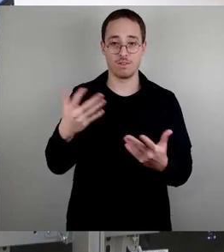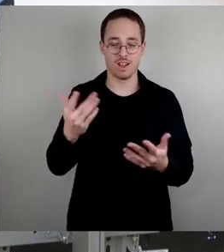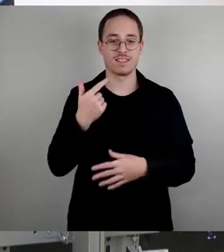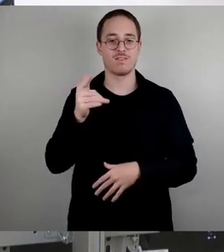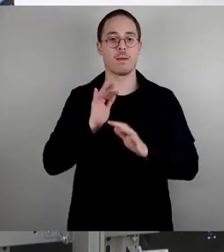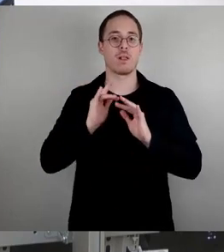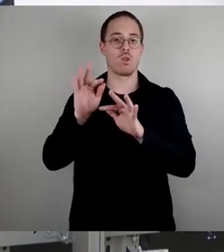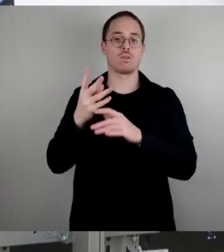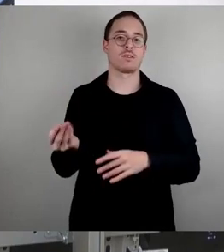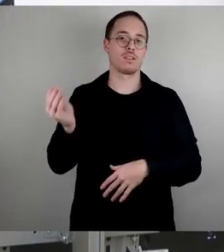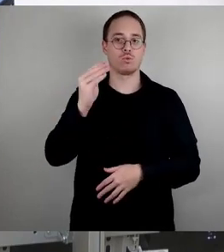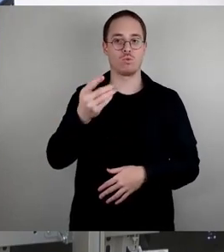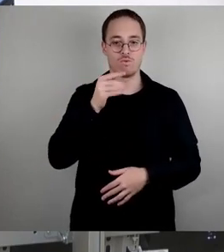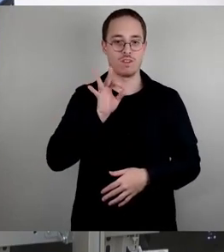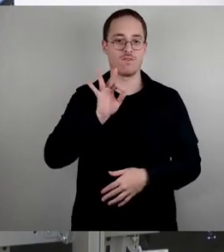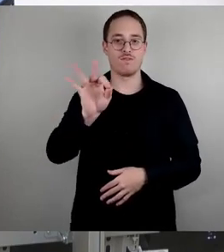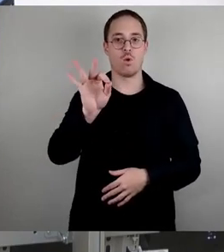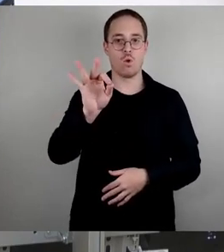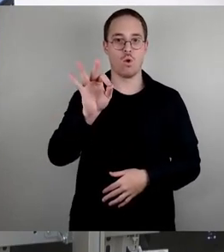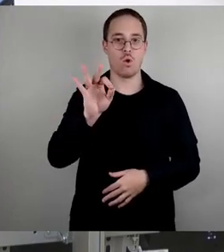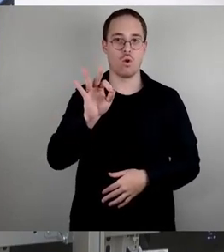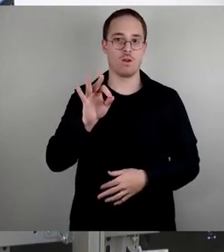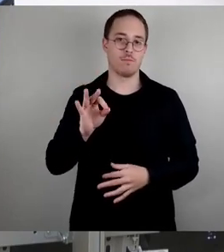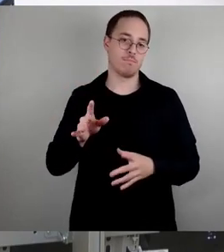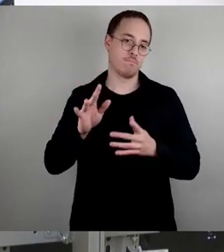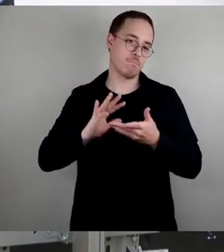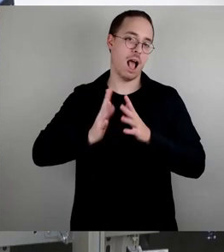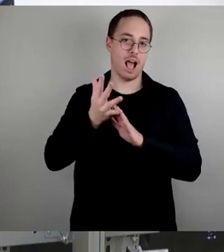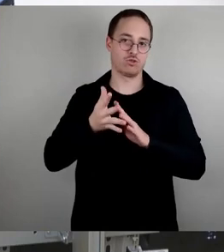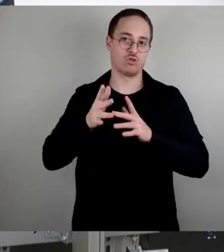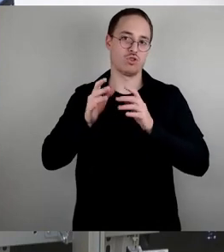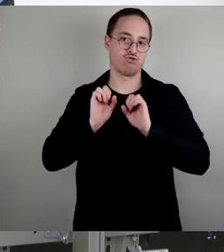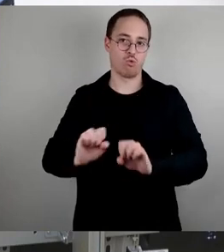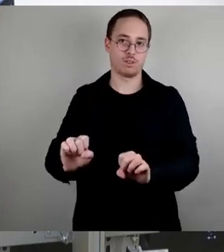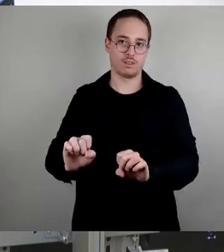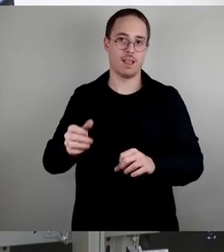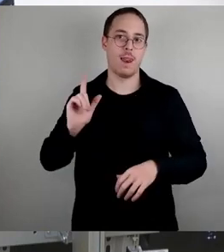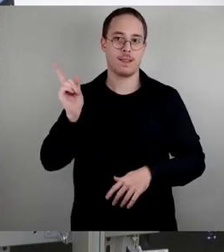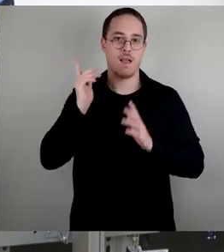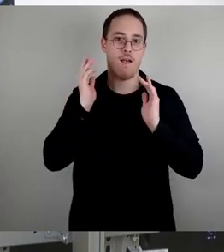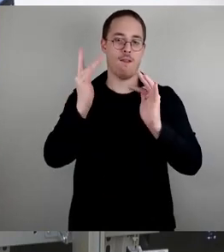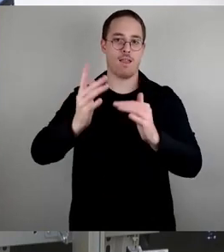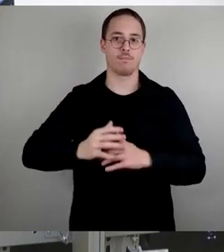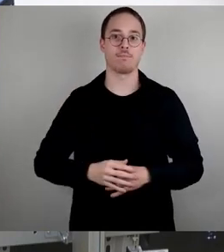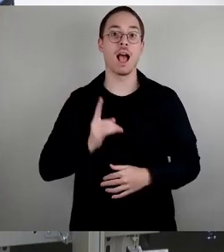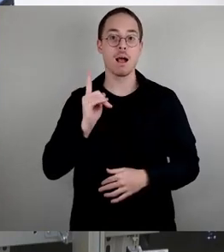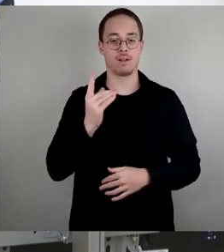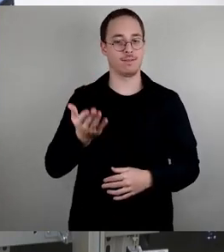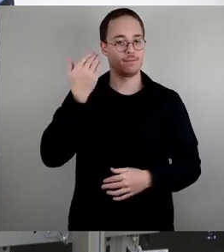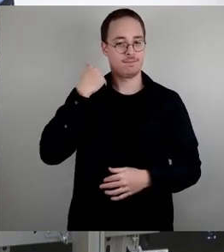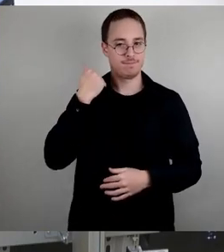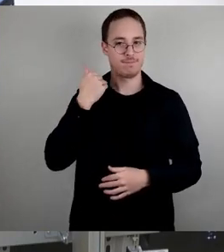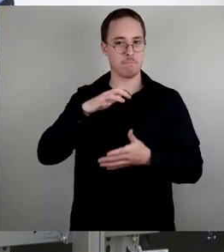Kosten für die Ertüchtigung für den Brandschutz. Dabei hat der Bürgermeister im März 2023 gesagt,